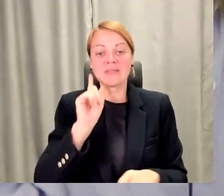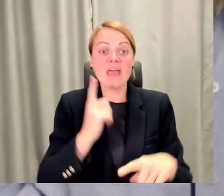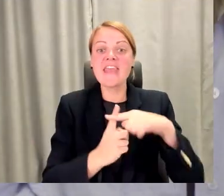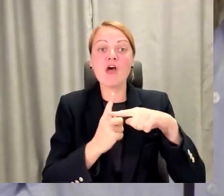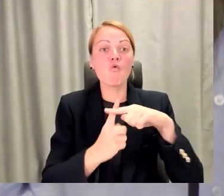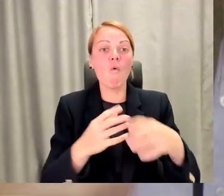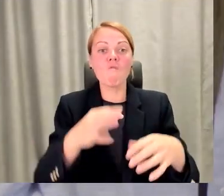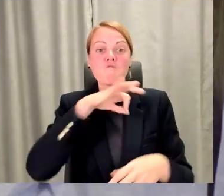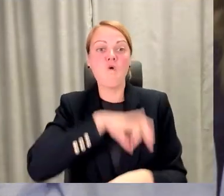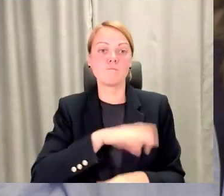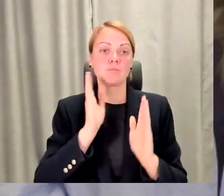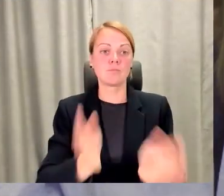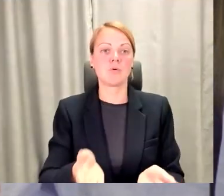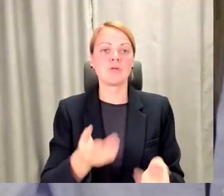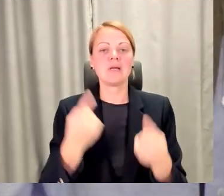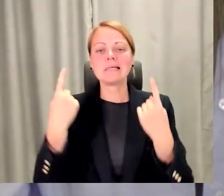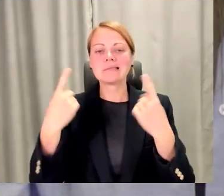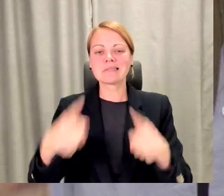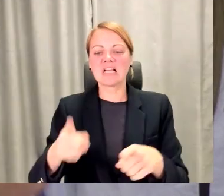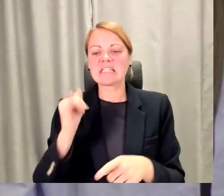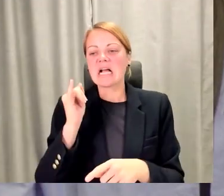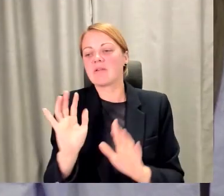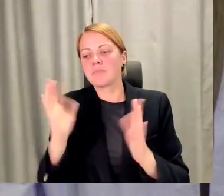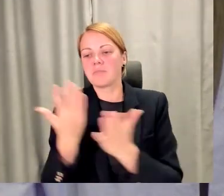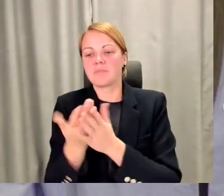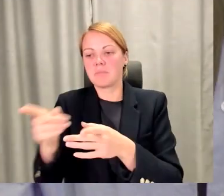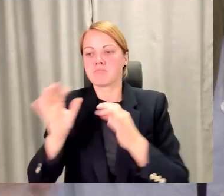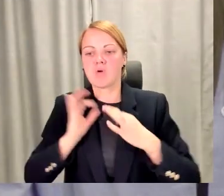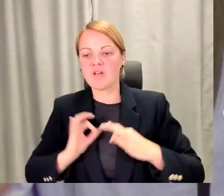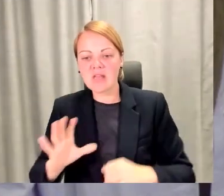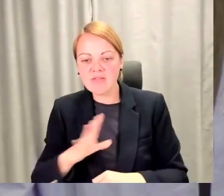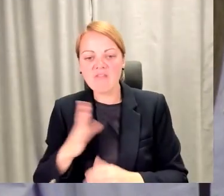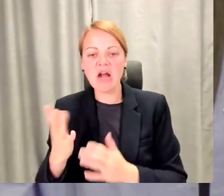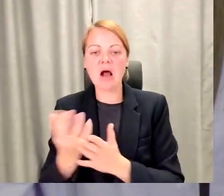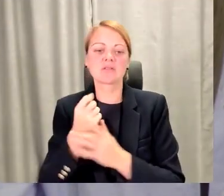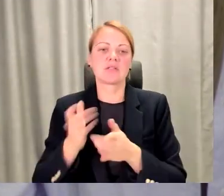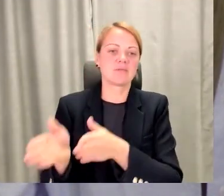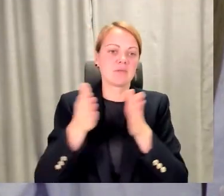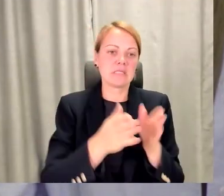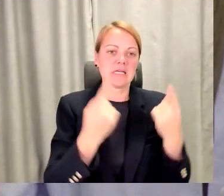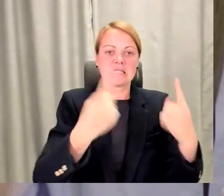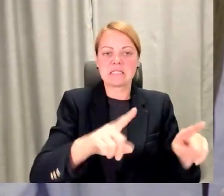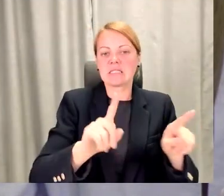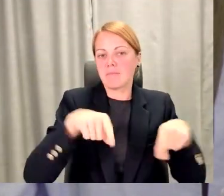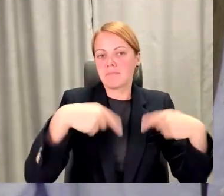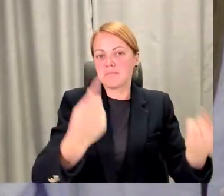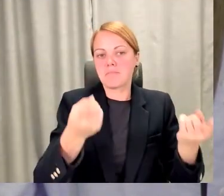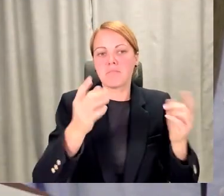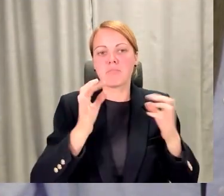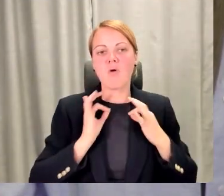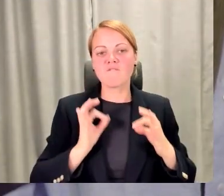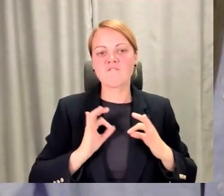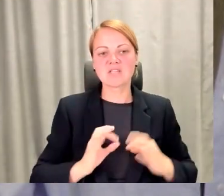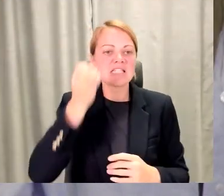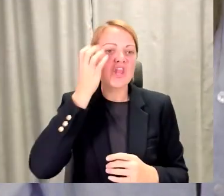kaut ko nevarat atrast nākamajā profesijā vai tajā nākamajā citā zināšanās, jūs varat atlikties